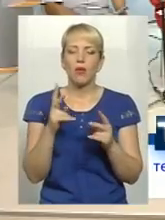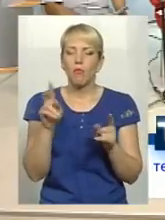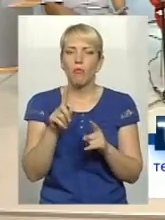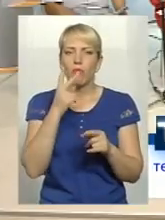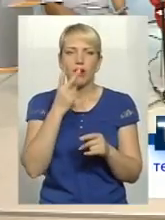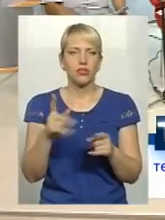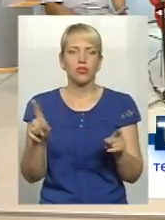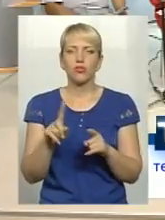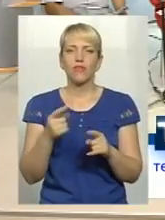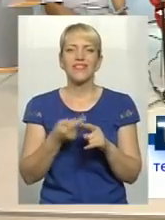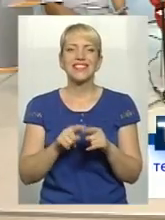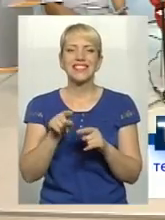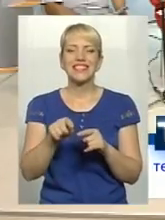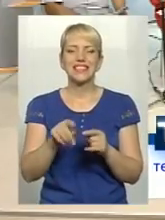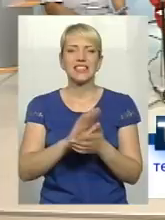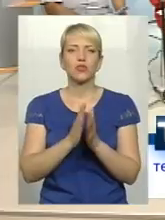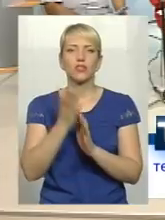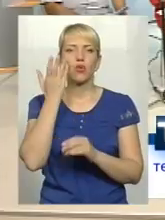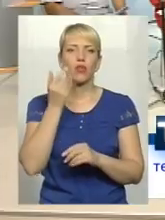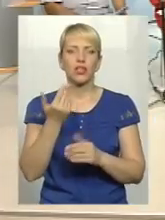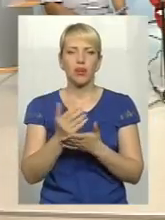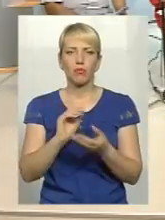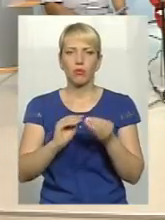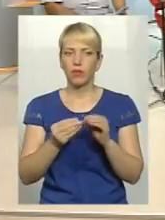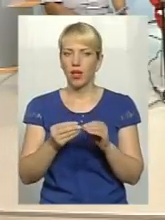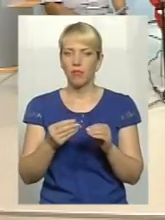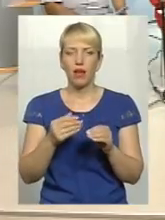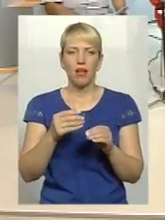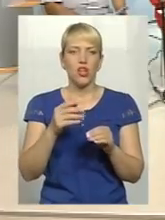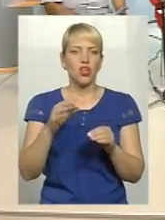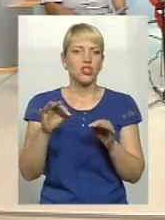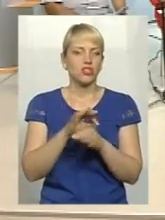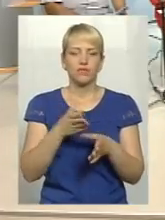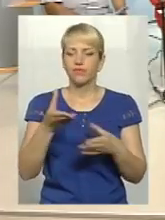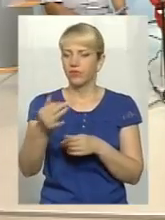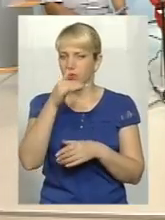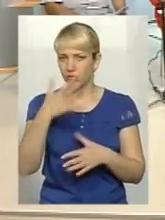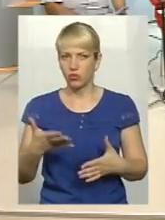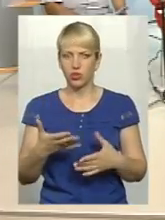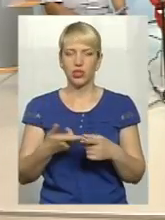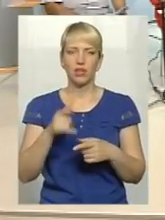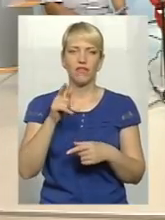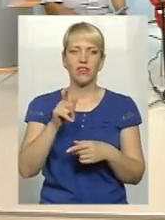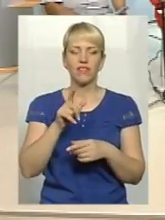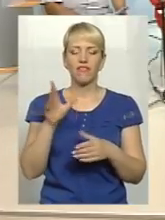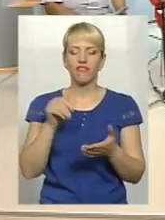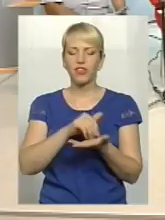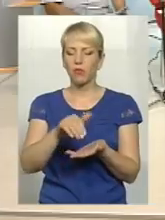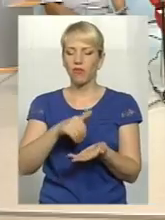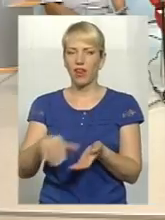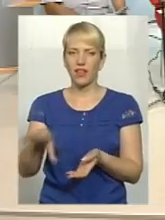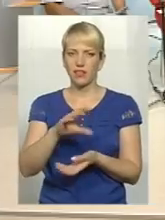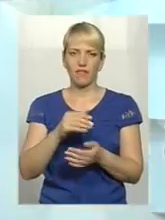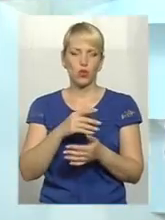тій ситуації, коли починаються з ним проблеми, вони вже вдіяти нічого не можуть. Він відмовляється від все, тому що він зрозуміє,